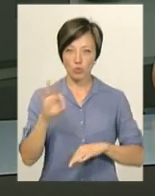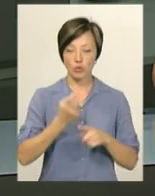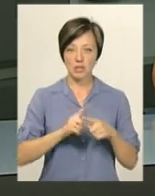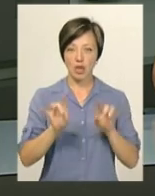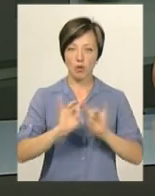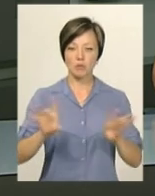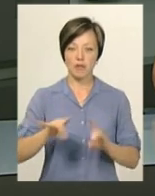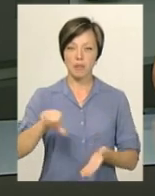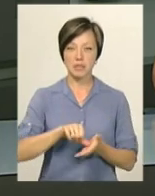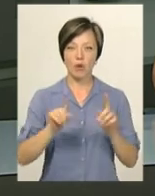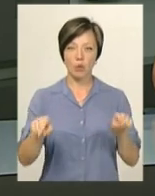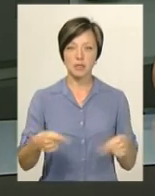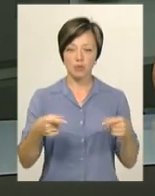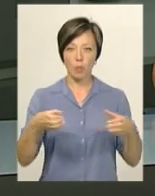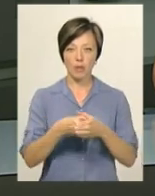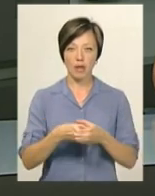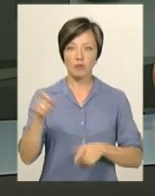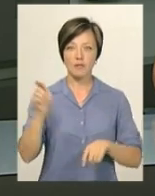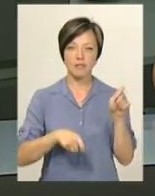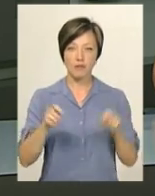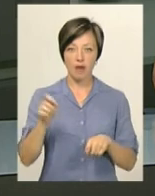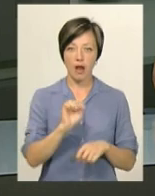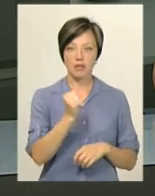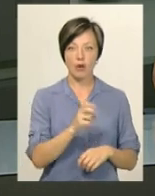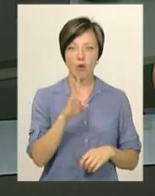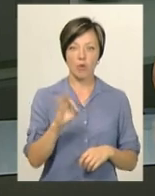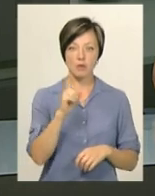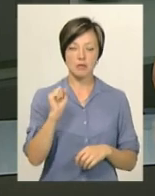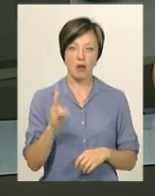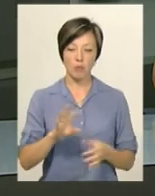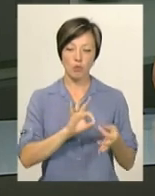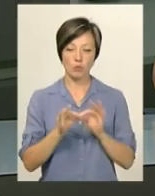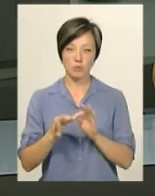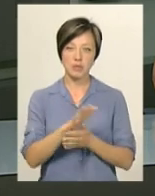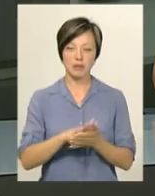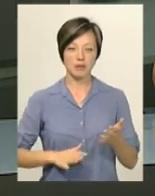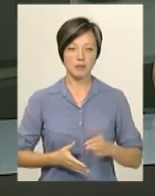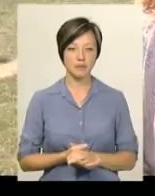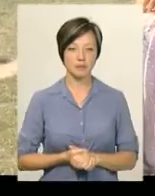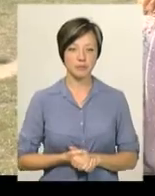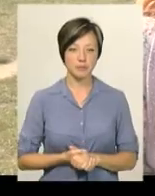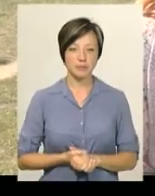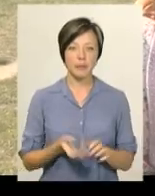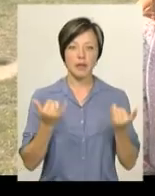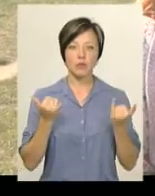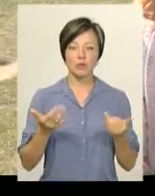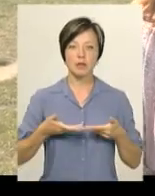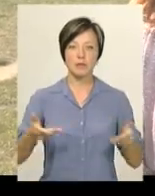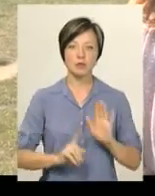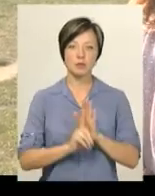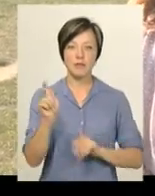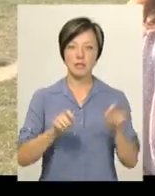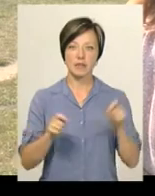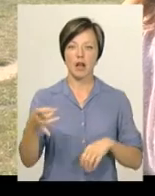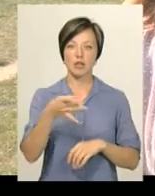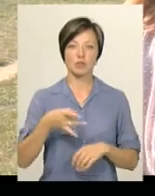це розповіла представник організаційного комітету фестивалю Анастасія Козак. Подробиці у сюжеті. Сьогодні ми розпочинаємо фестиваль